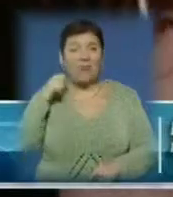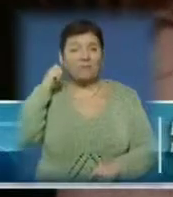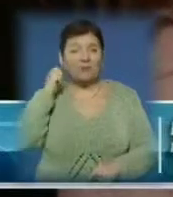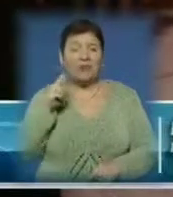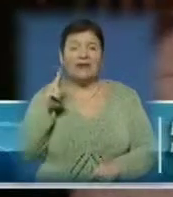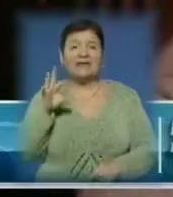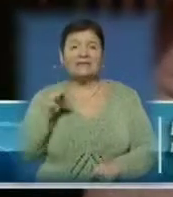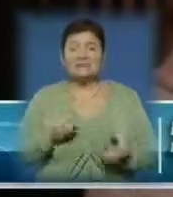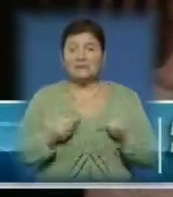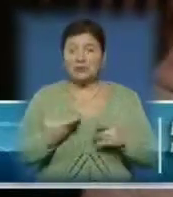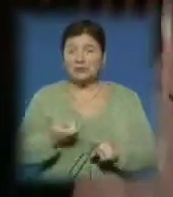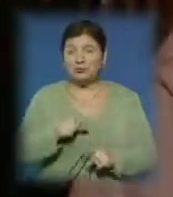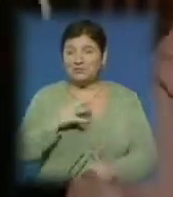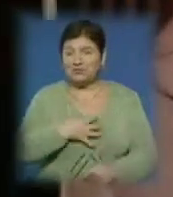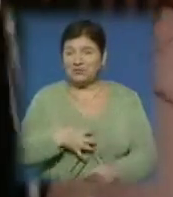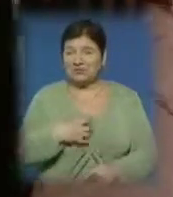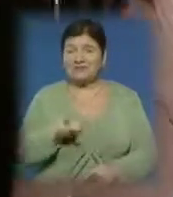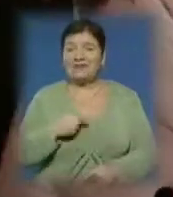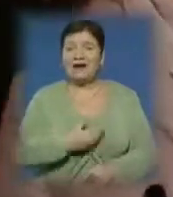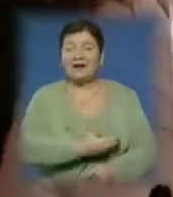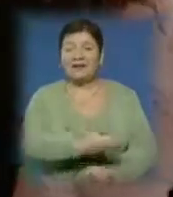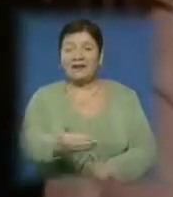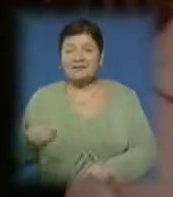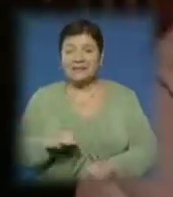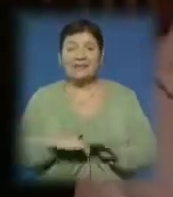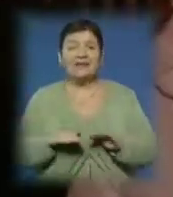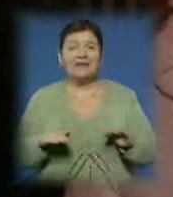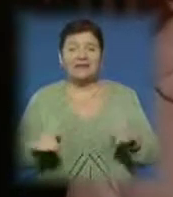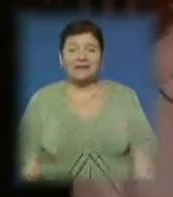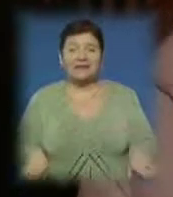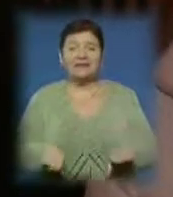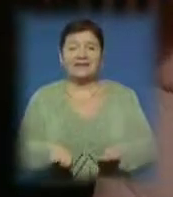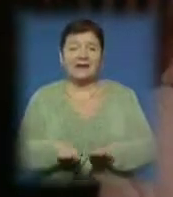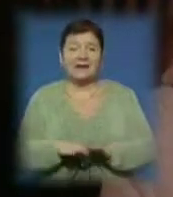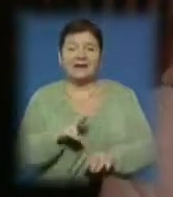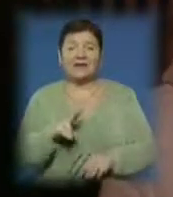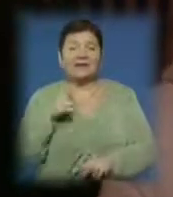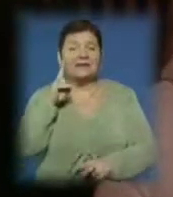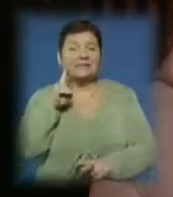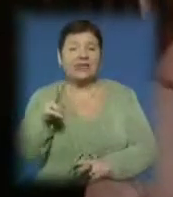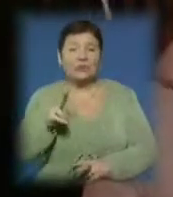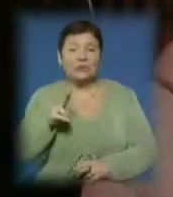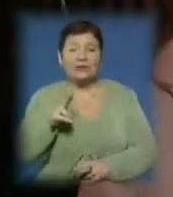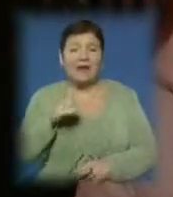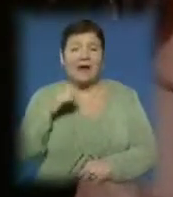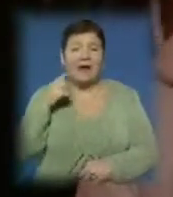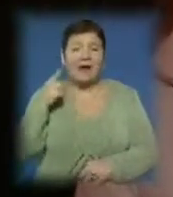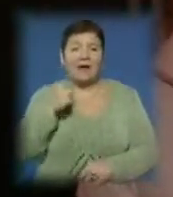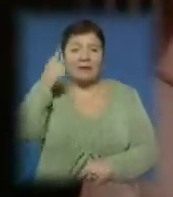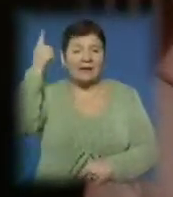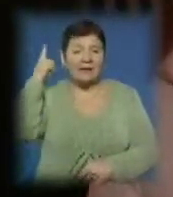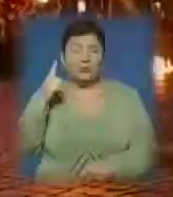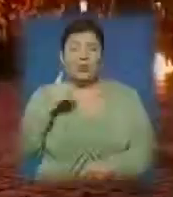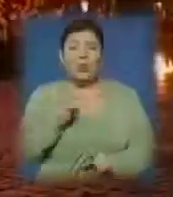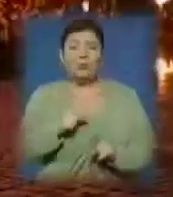це свято дуже важливе для нас. Тому що діти, ну і також дорослі, які не знають легенду і історію Мукачева, будуть дійснуватися